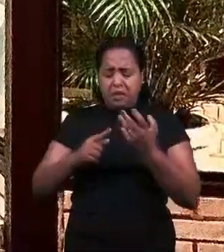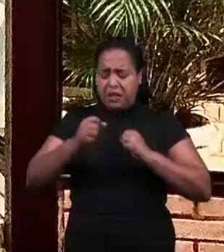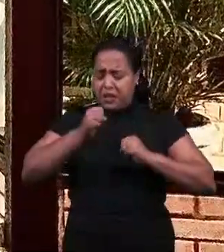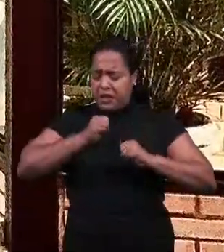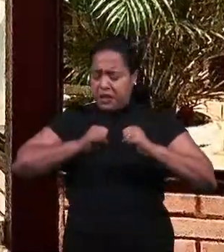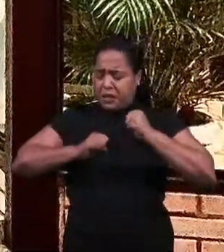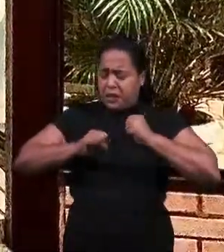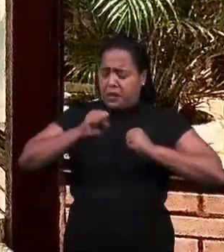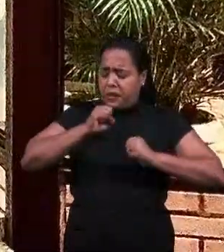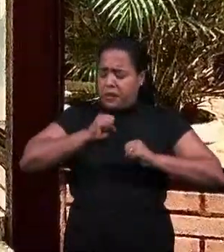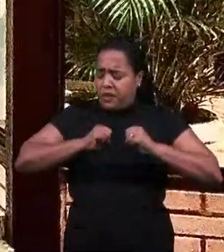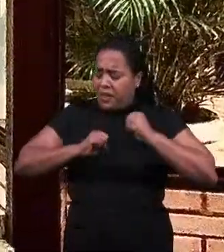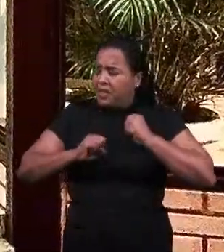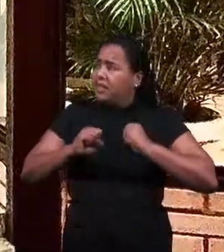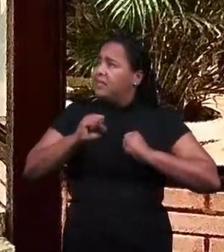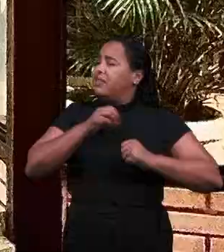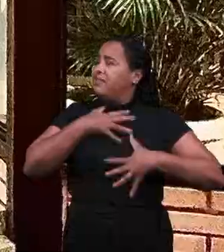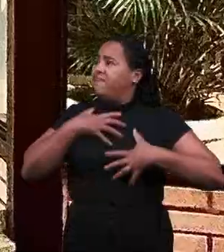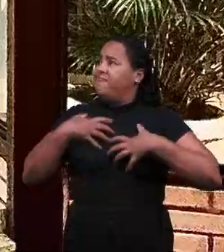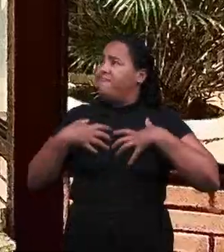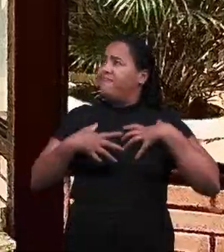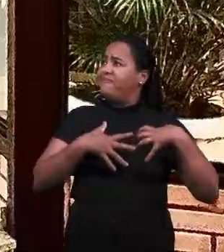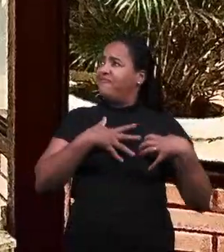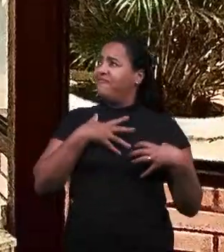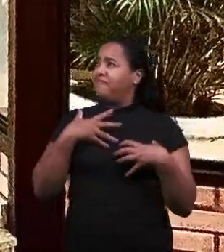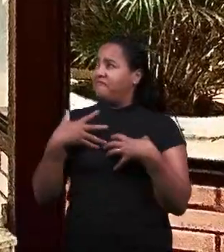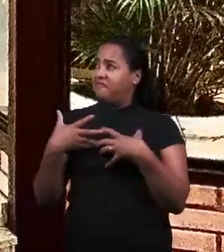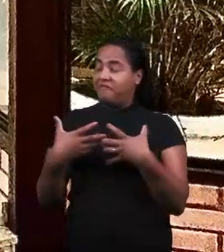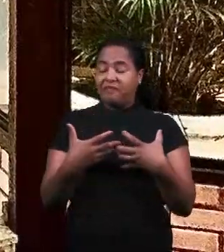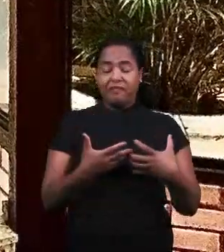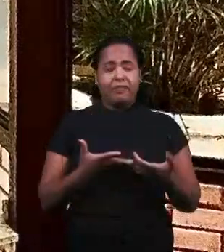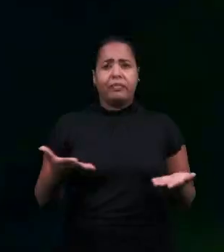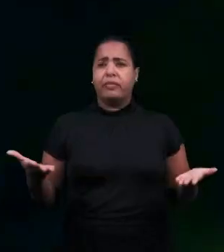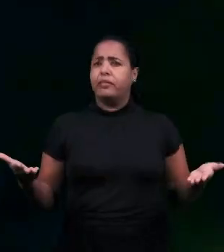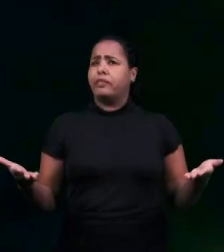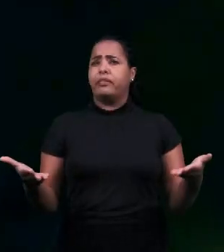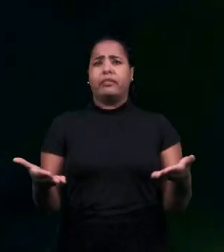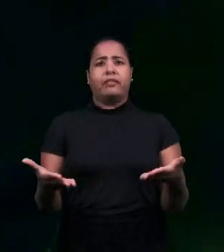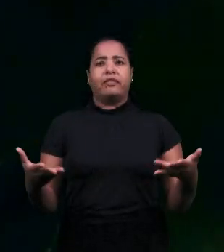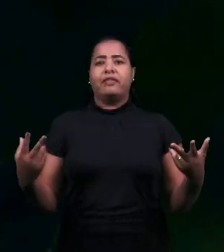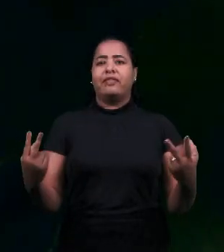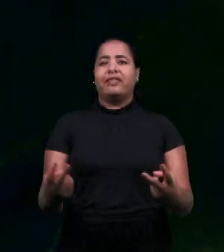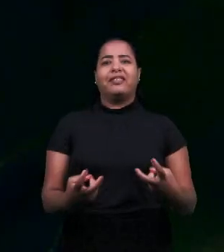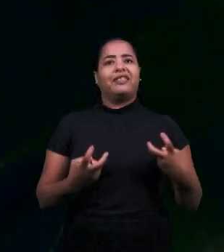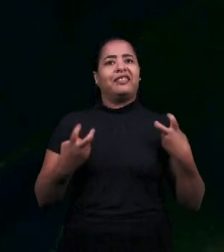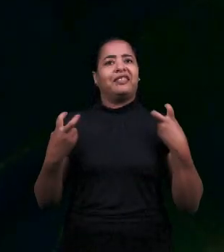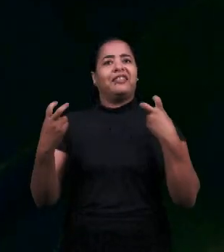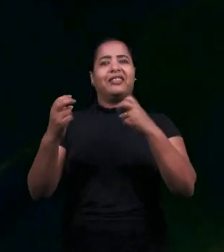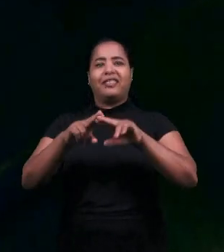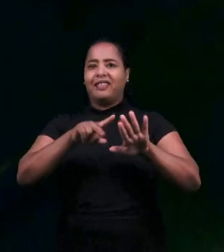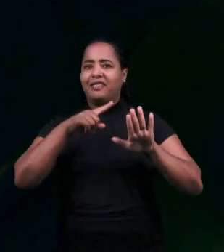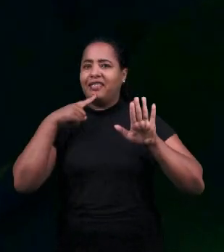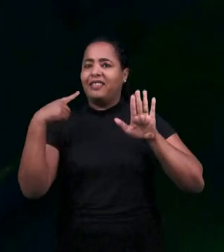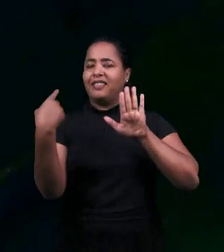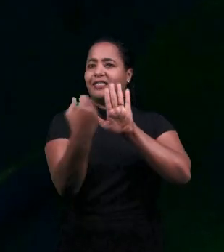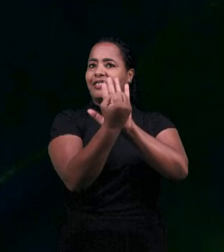Приджертвенником Твоим оставляю я все беспокойство мое,